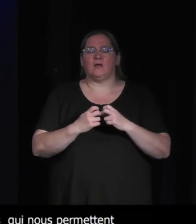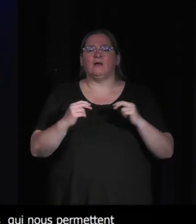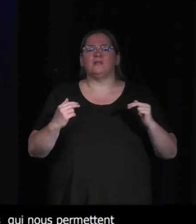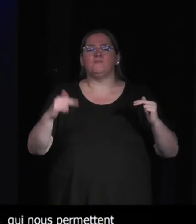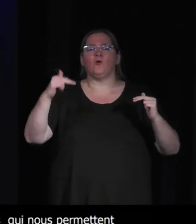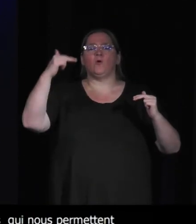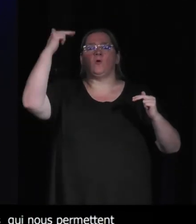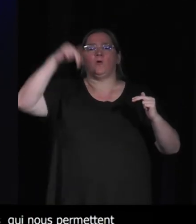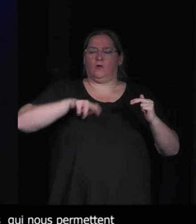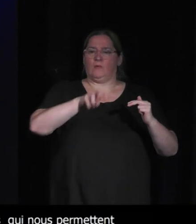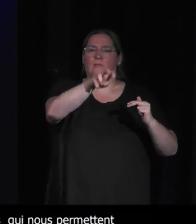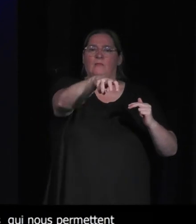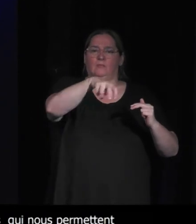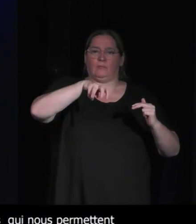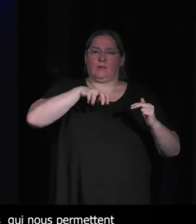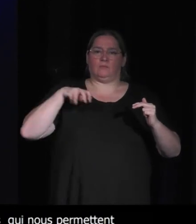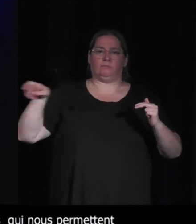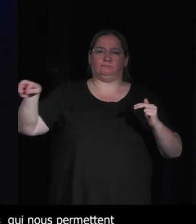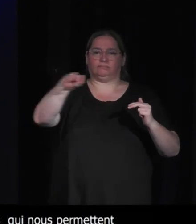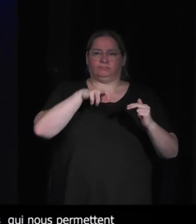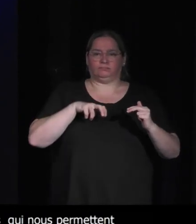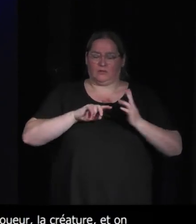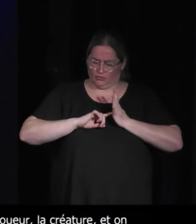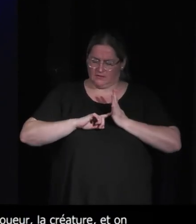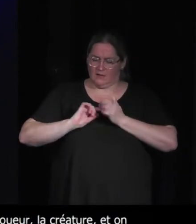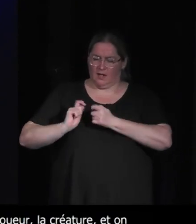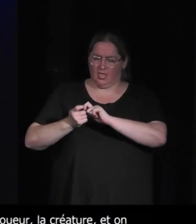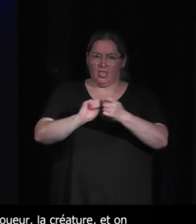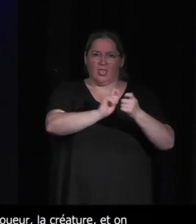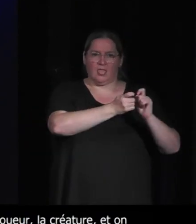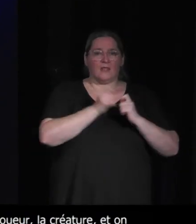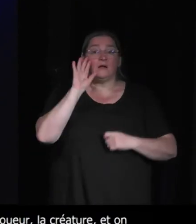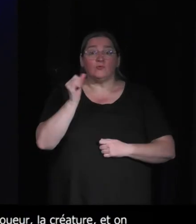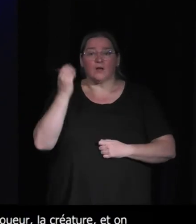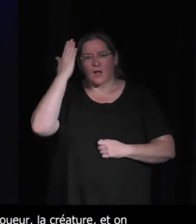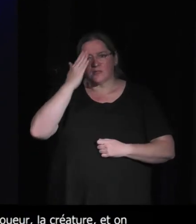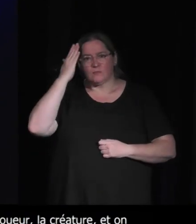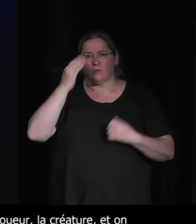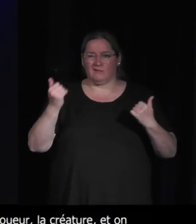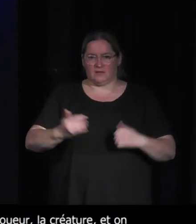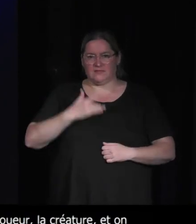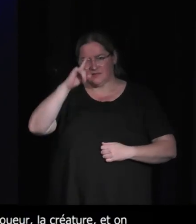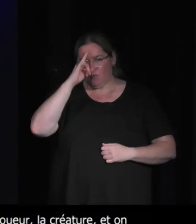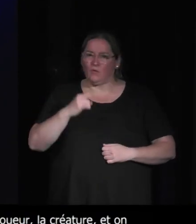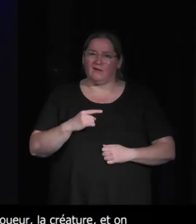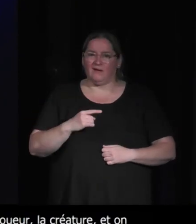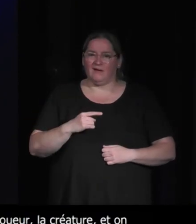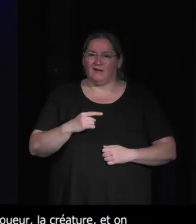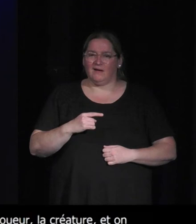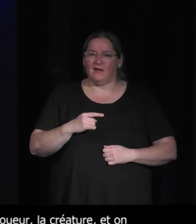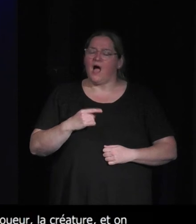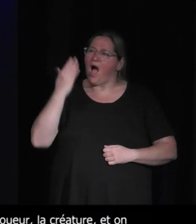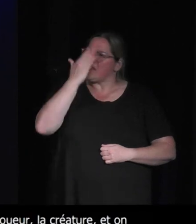fonction des situations ou de son envie et je crois que pour ça les animaux sont intéressants parce que effectivement on peut croire les domestiquer on peut les croire